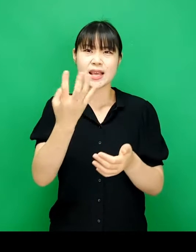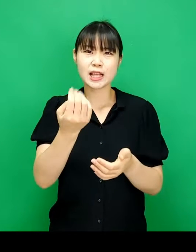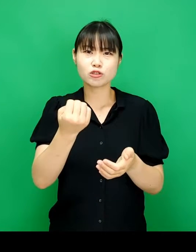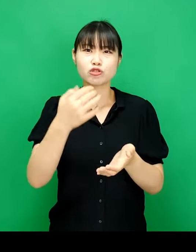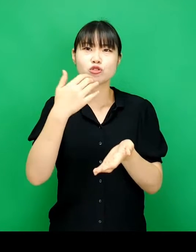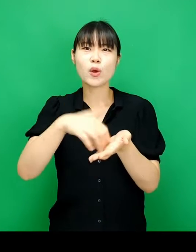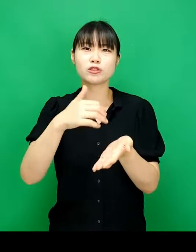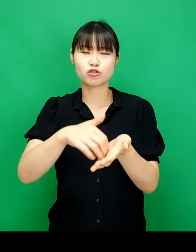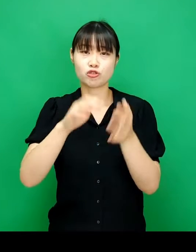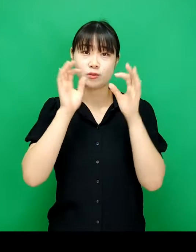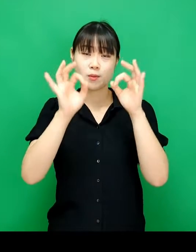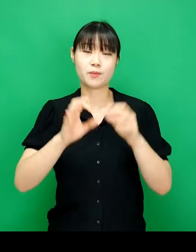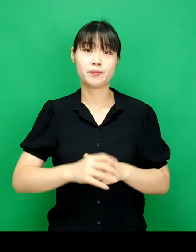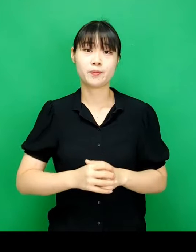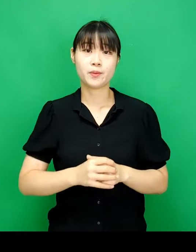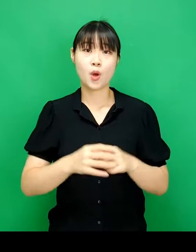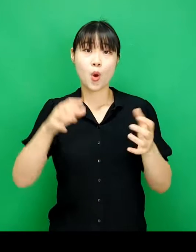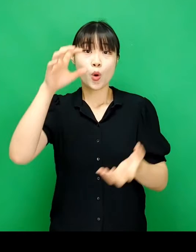횟수 등이 보입니다